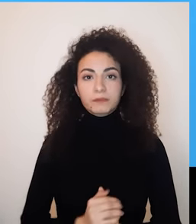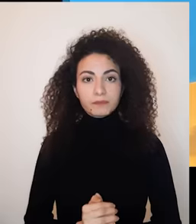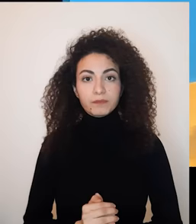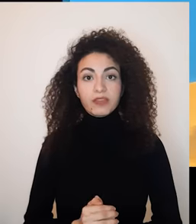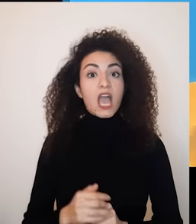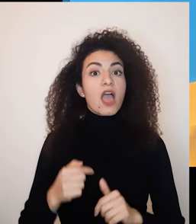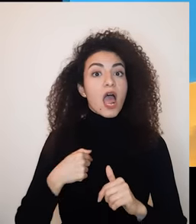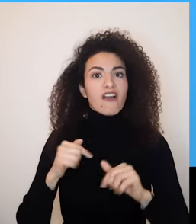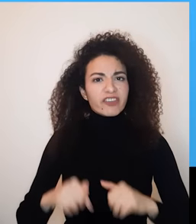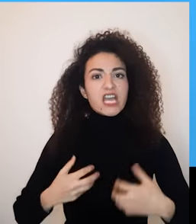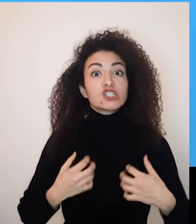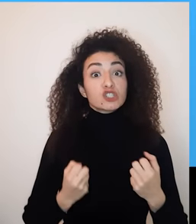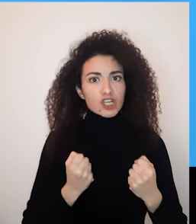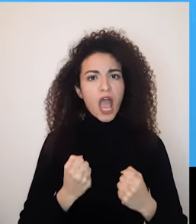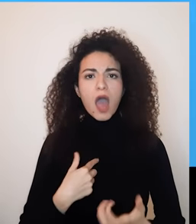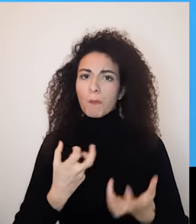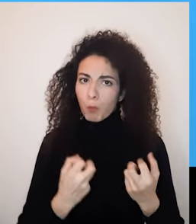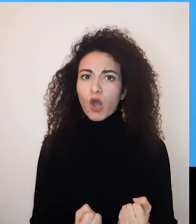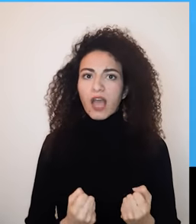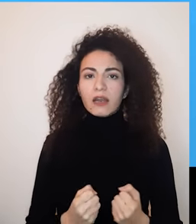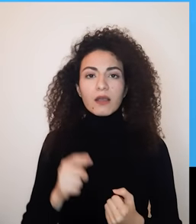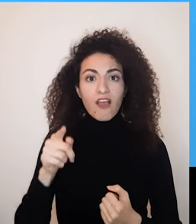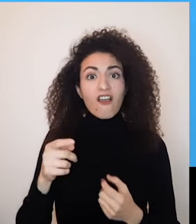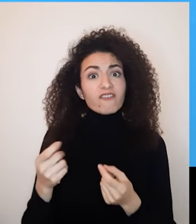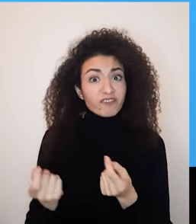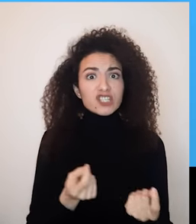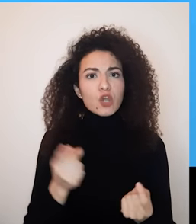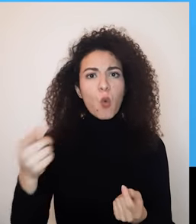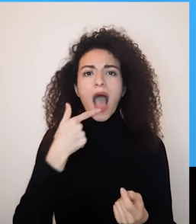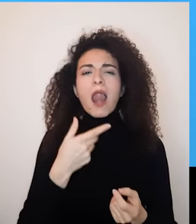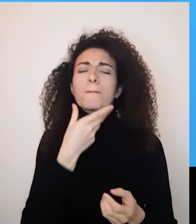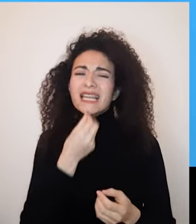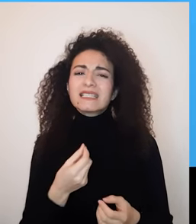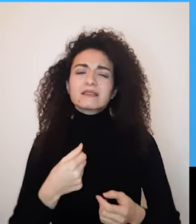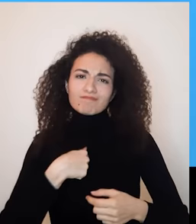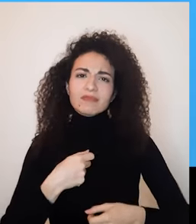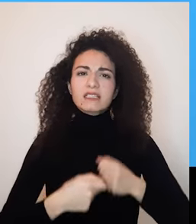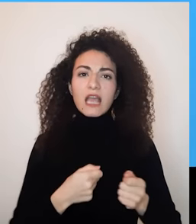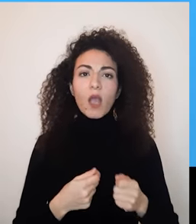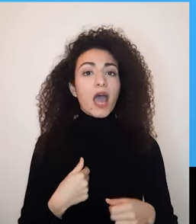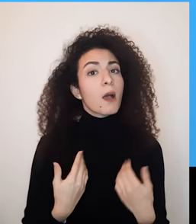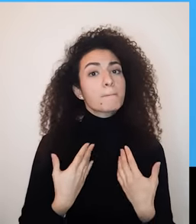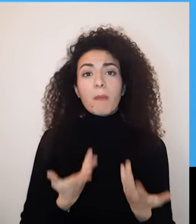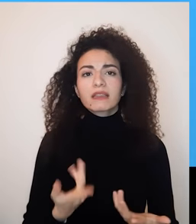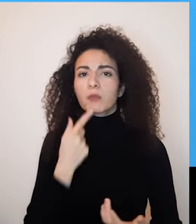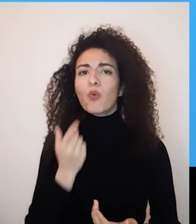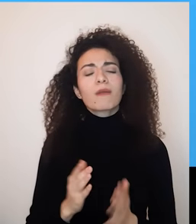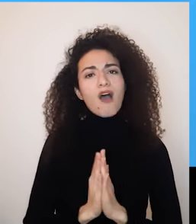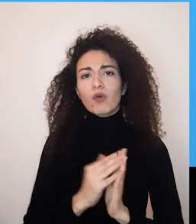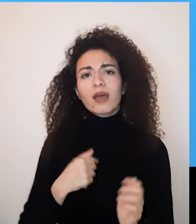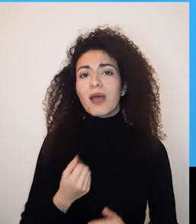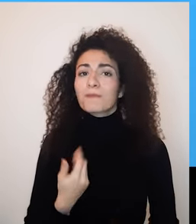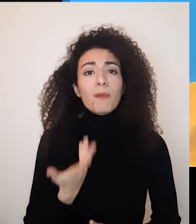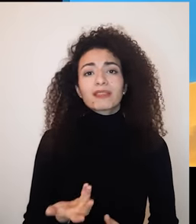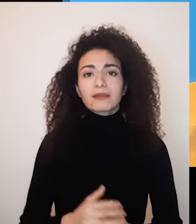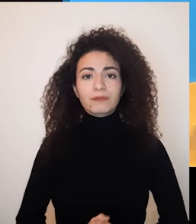أن نرفض، أي أن يكون عنا الإدرة والشجاعة لعدم قبول أو تلبية بعض الطلبات أو التصرفات أو ردود فعل